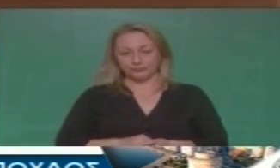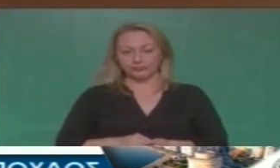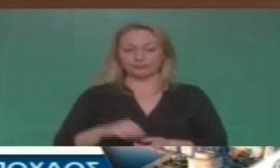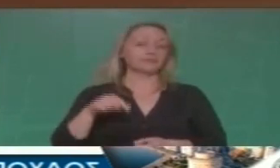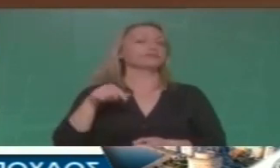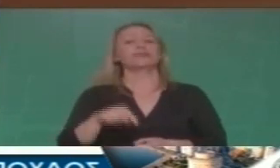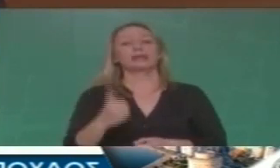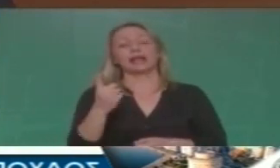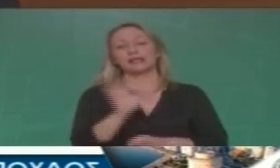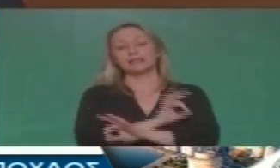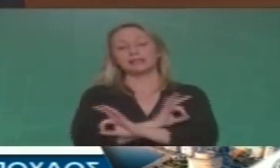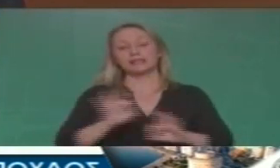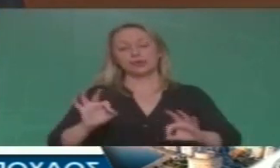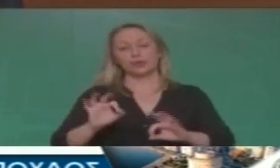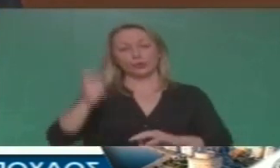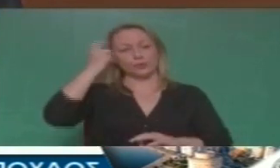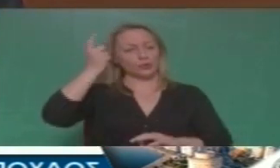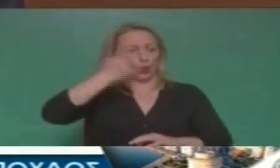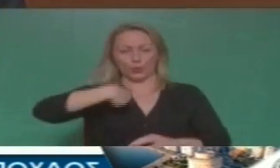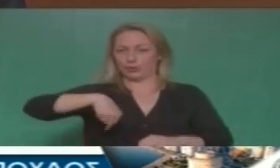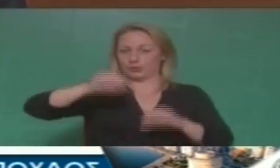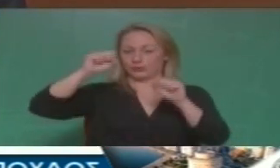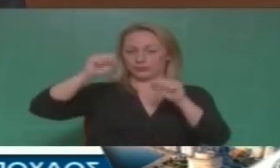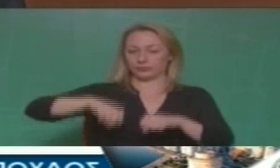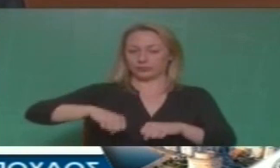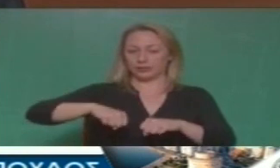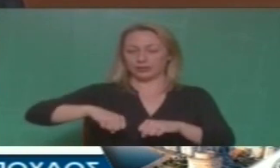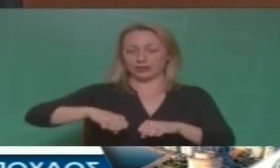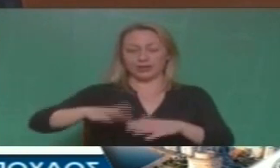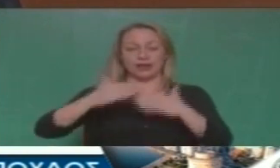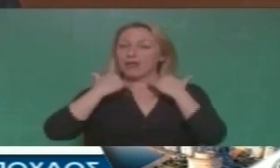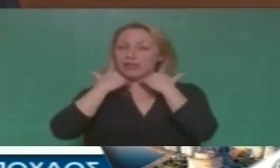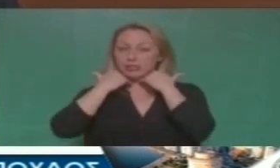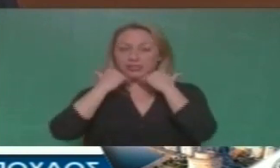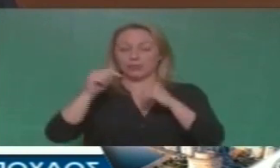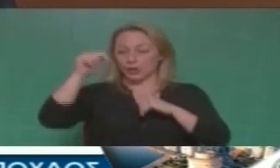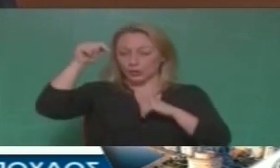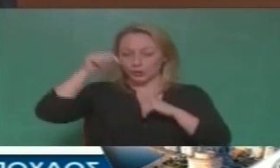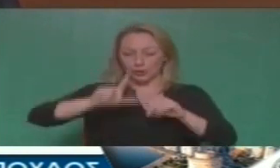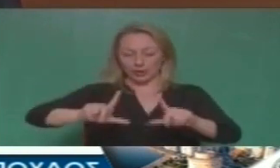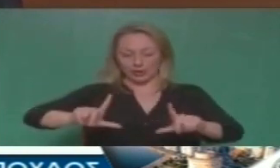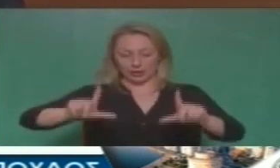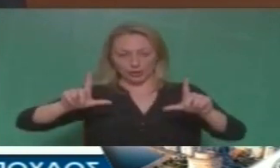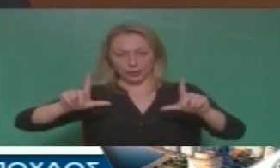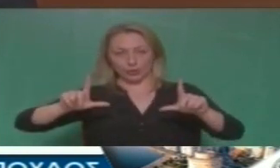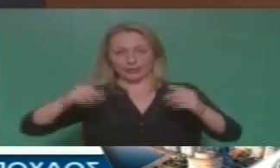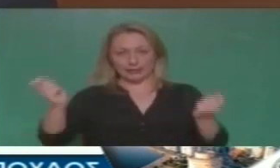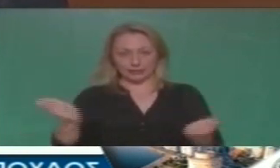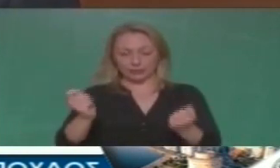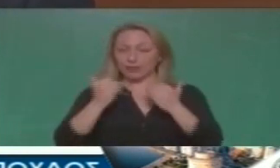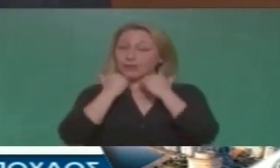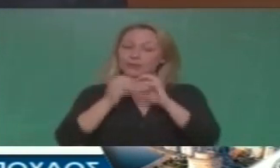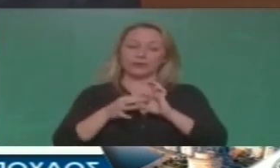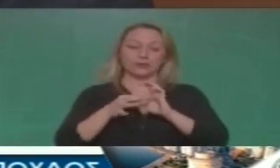είναι το μόνο σίγουρο στο οποίο φαντάζομαι ότι όλοι συμφωνούν. Ότι δεν μπορεί να συνεχίσει με τη σημερινή μορφή του και με τη σημερινή λειτουργία του.